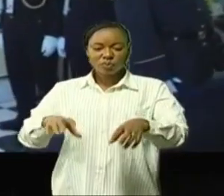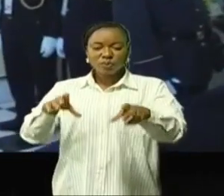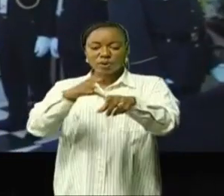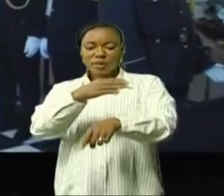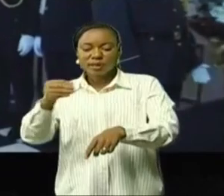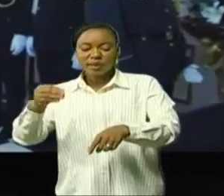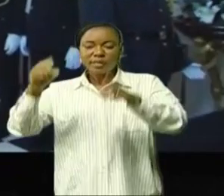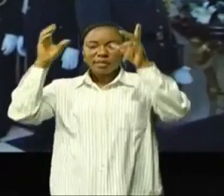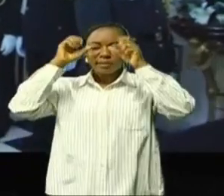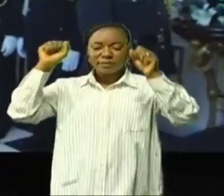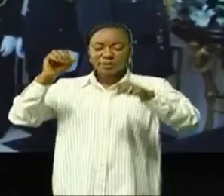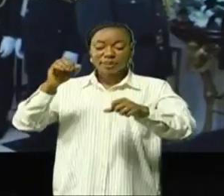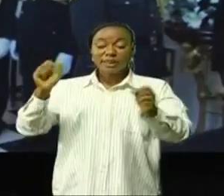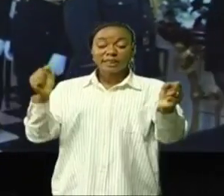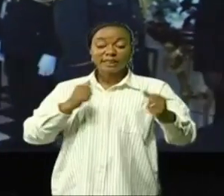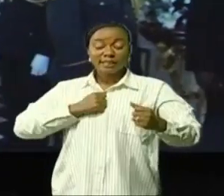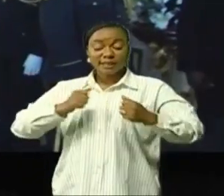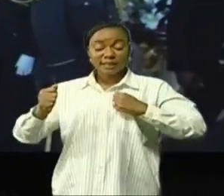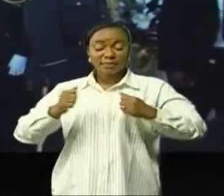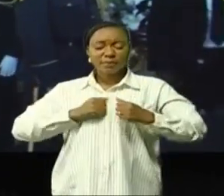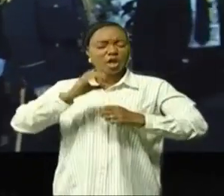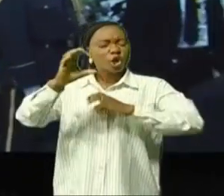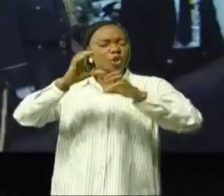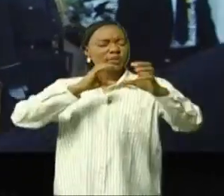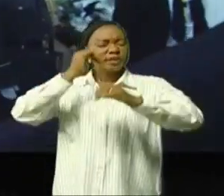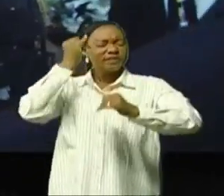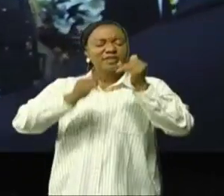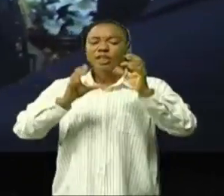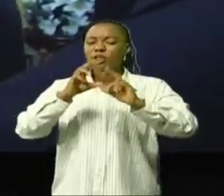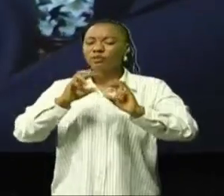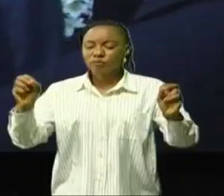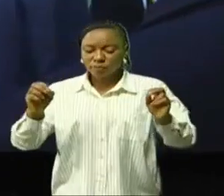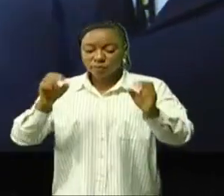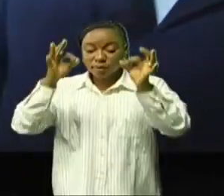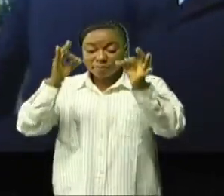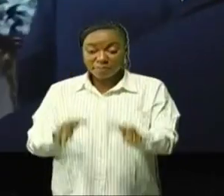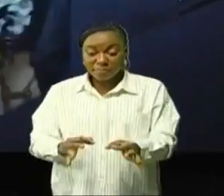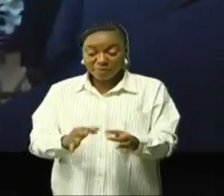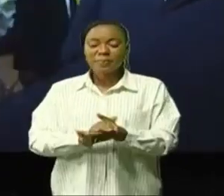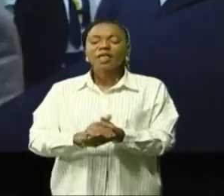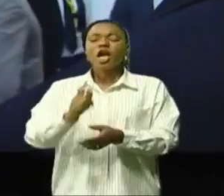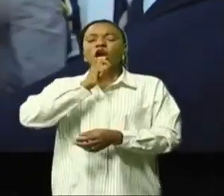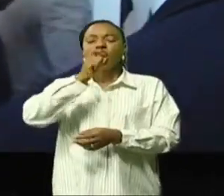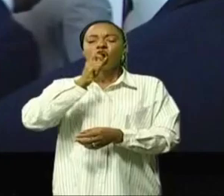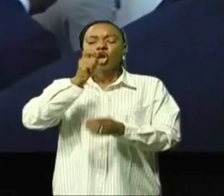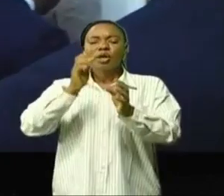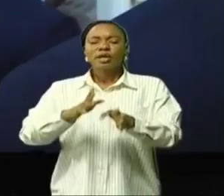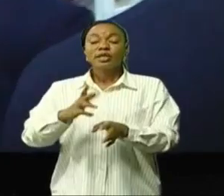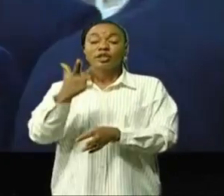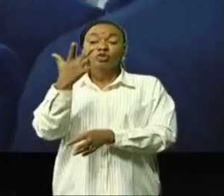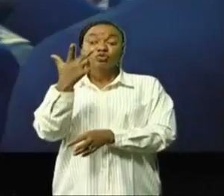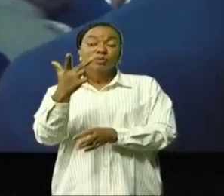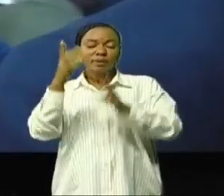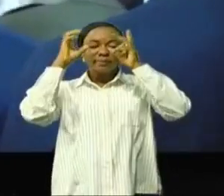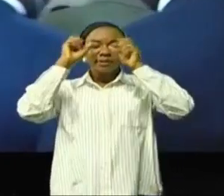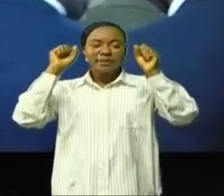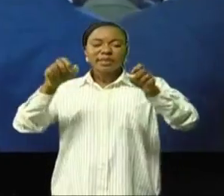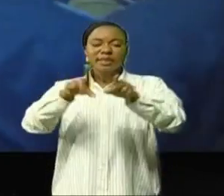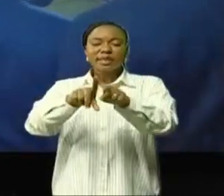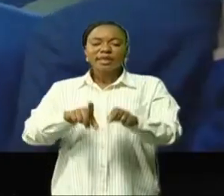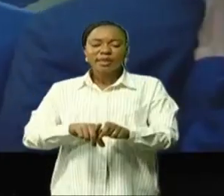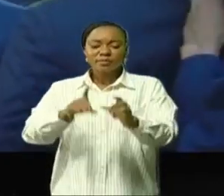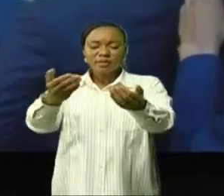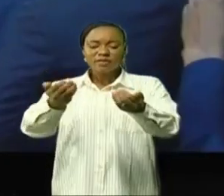Pas de communiqué final, mais un point de presse commun des trois présidents et une volonté